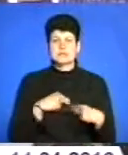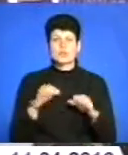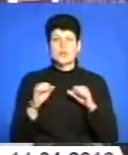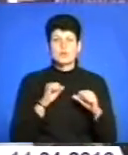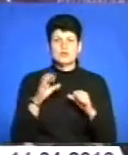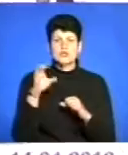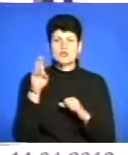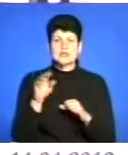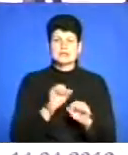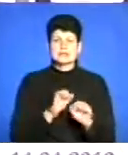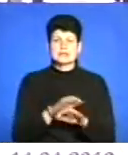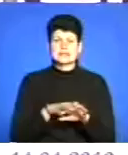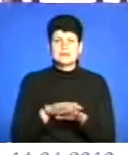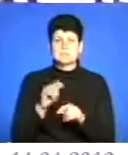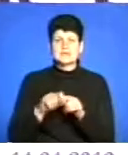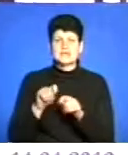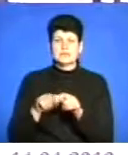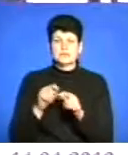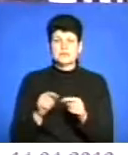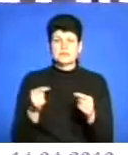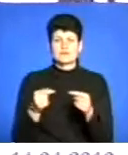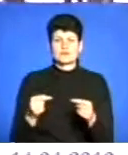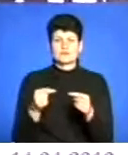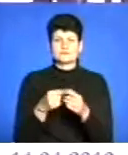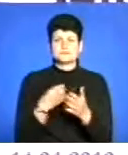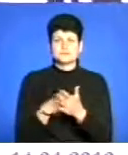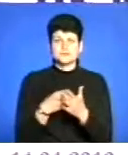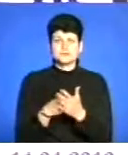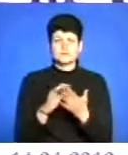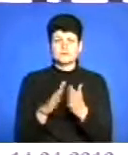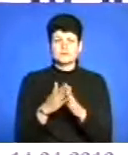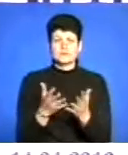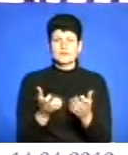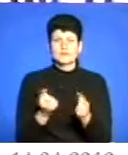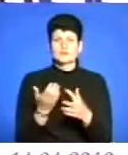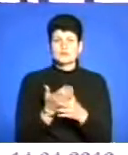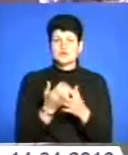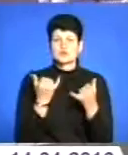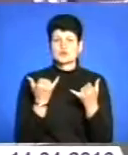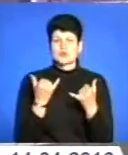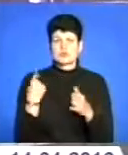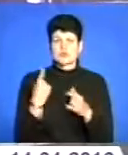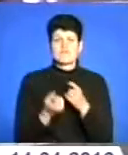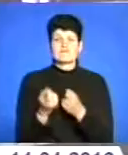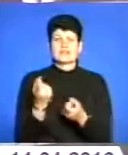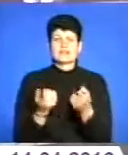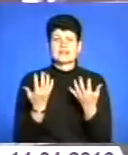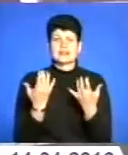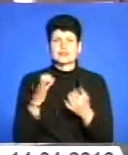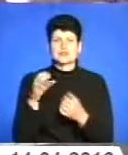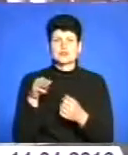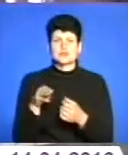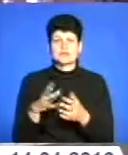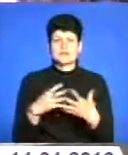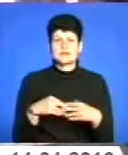населення перевірятимуть відповідність майнового стану отримувачів субсидій. На сьогодні в області виявили кілька сотень сімей